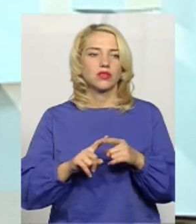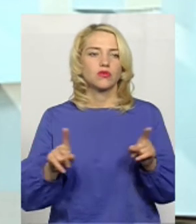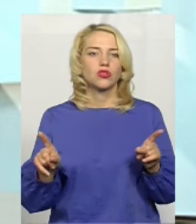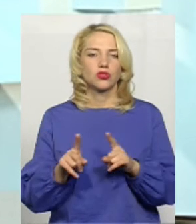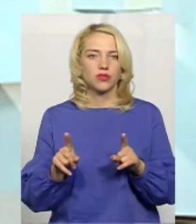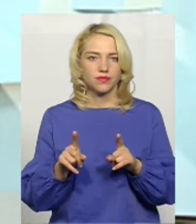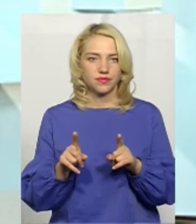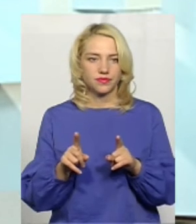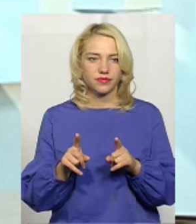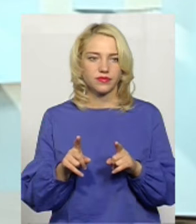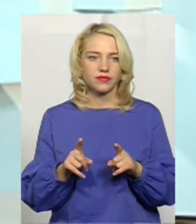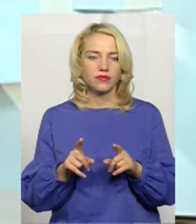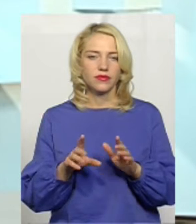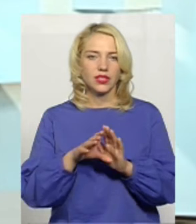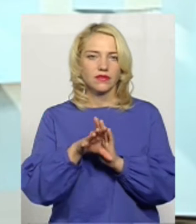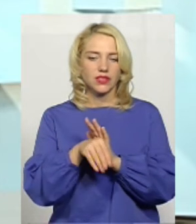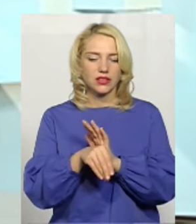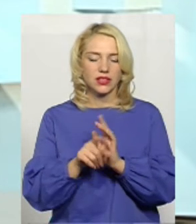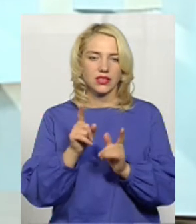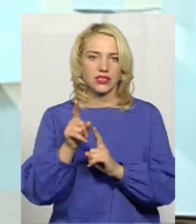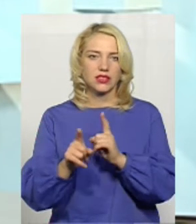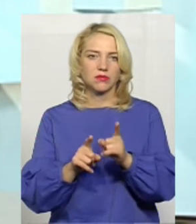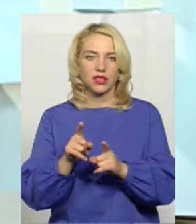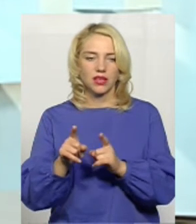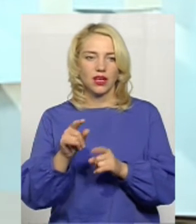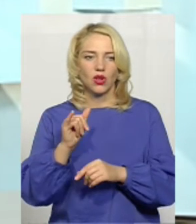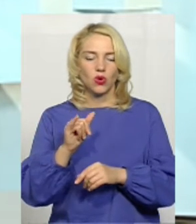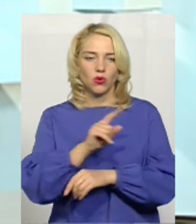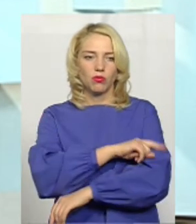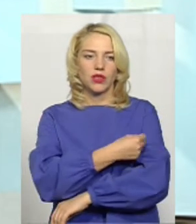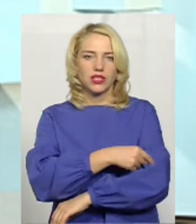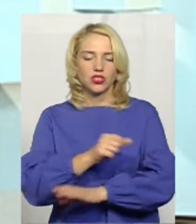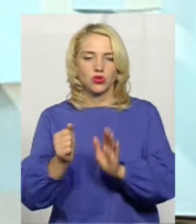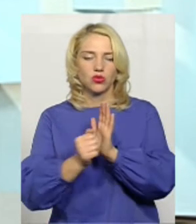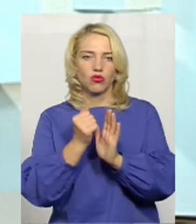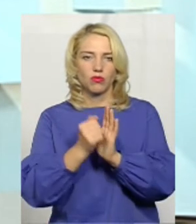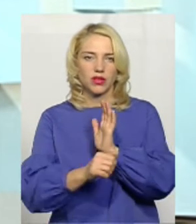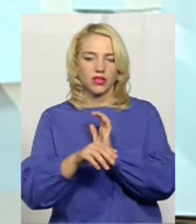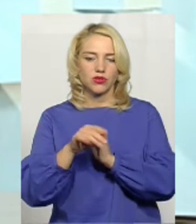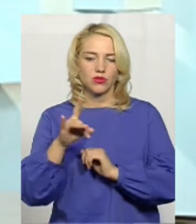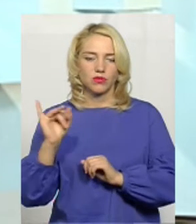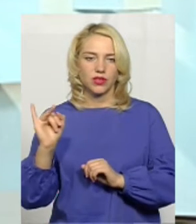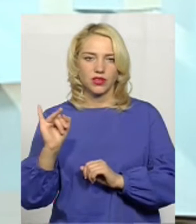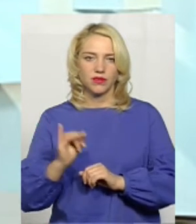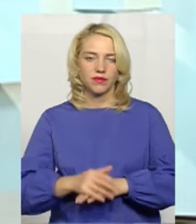внесли зміни у медичну документацію при